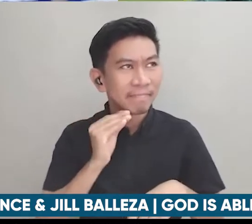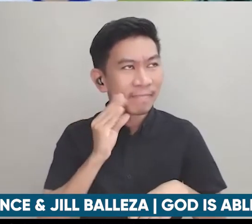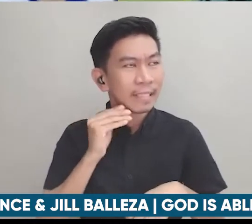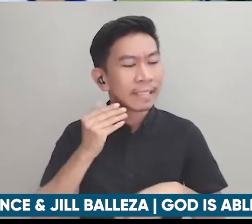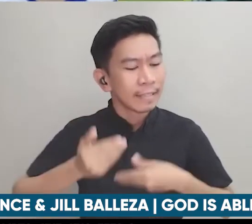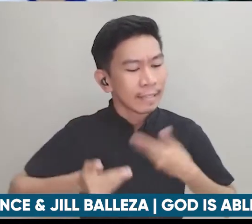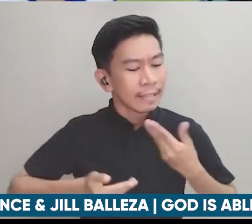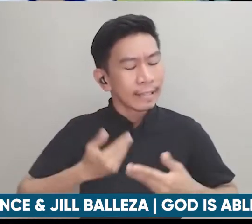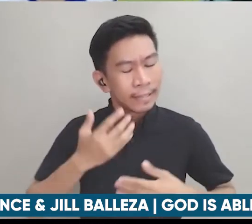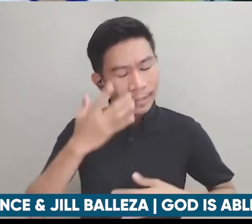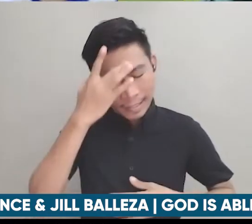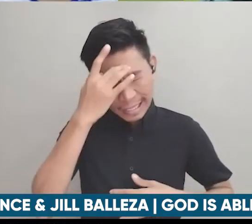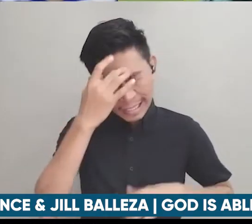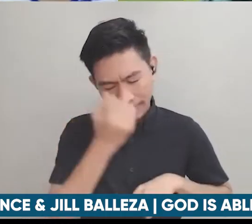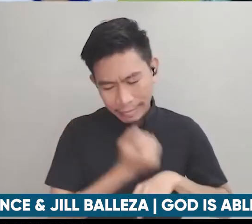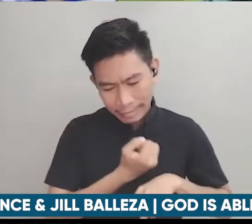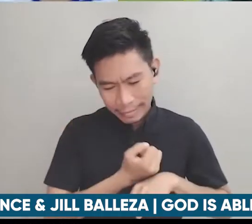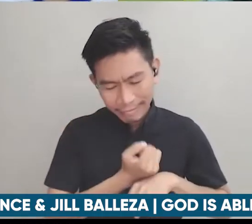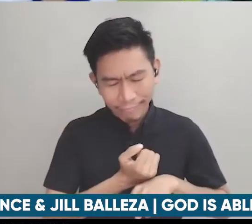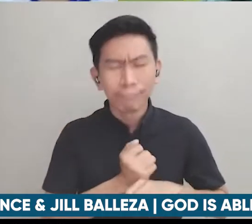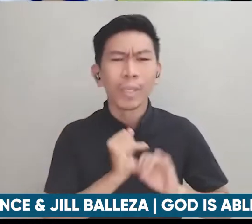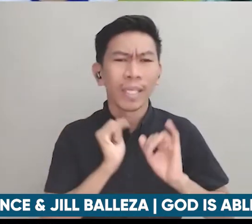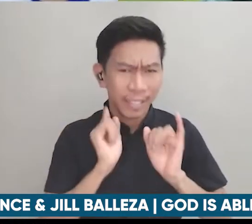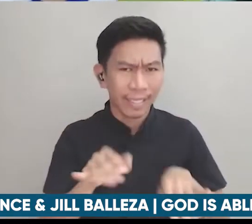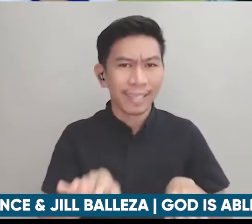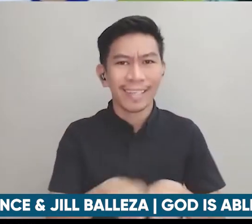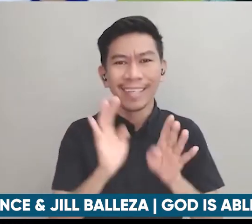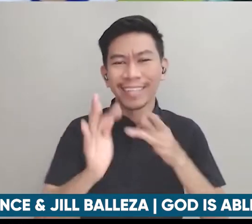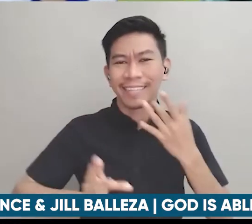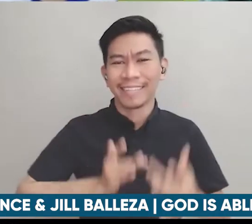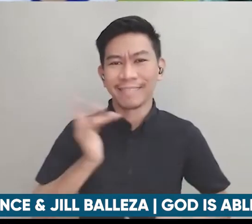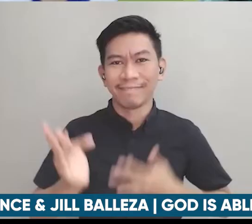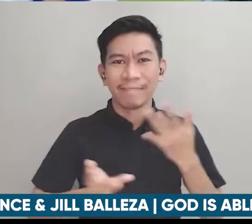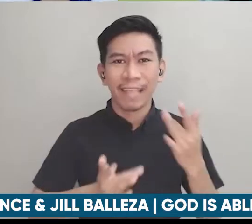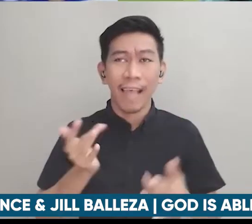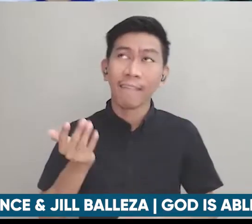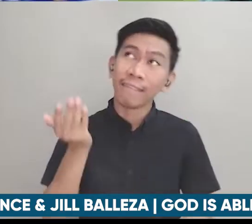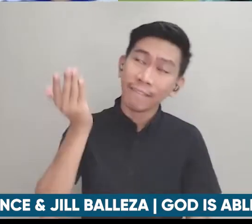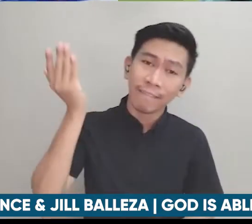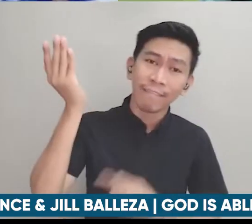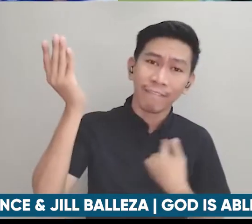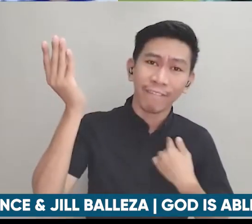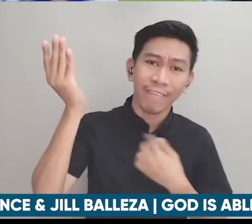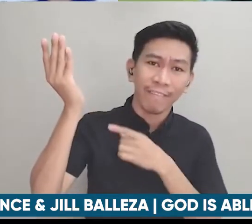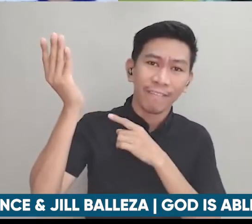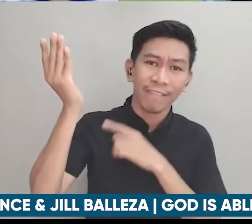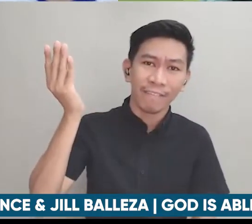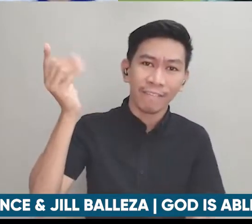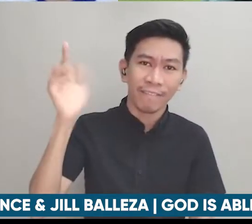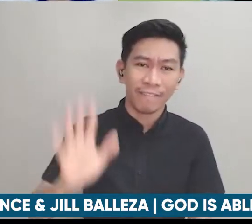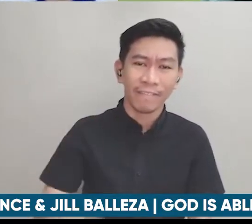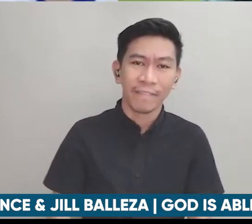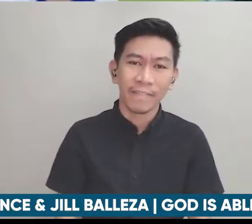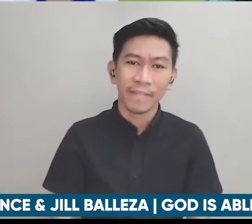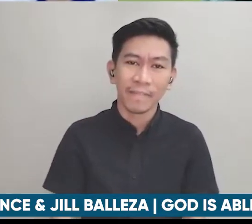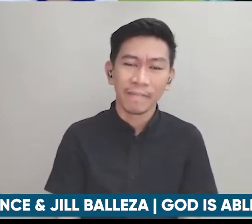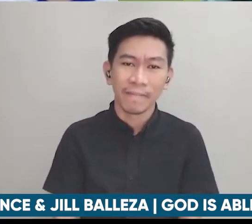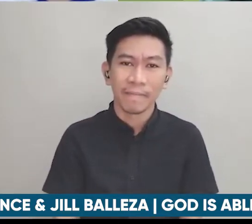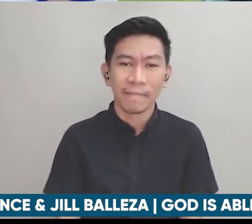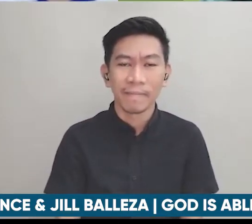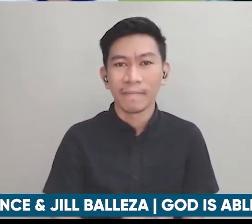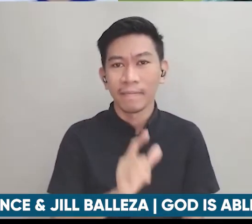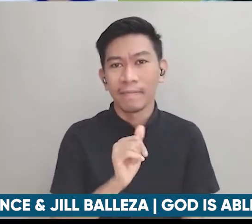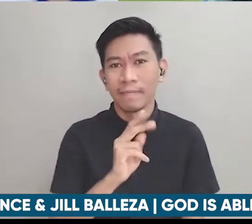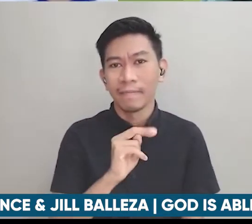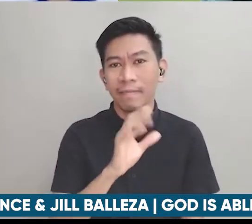minsan madilim nakalulungkot hindi natin naman dinedina yun pero may Diyos may Diyos at siguro nga po yung sinasabi ni Kuya Lance let's learn lang